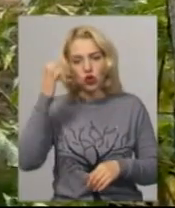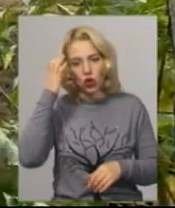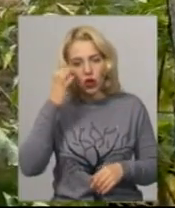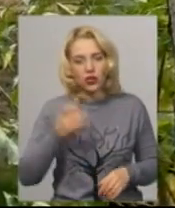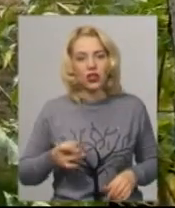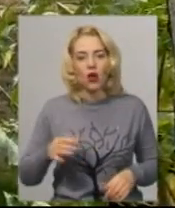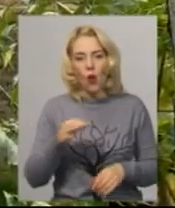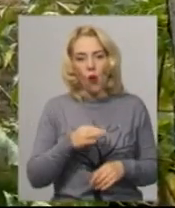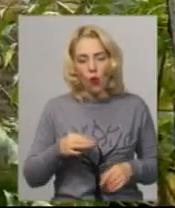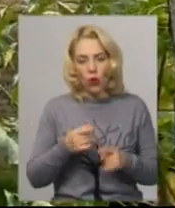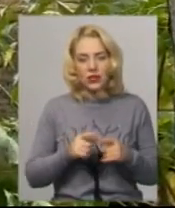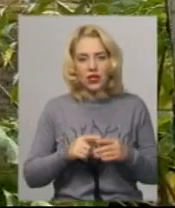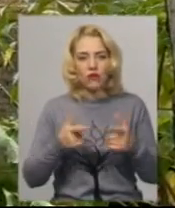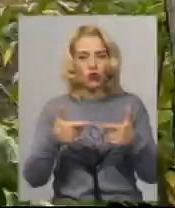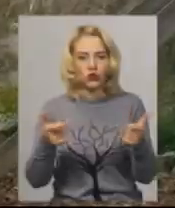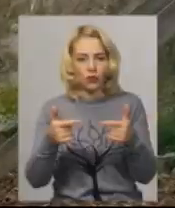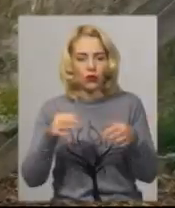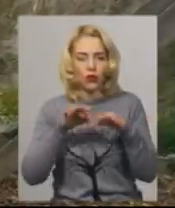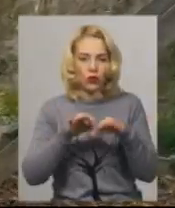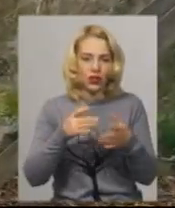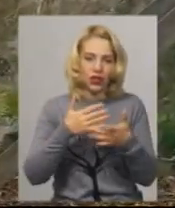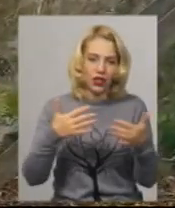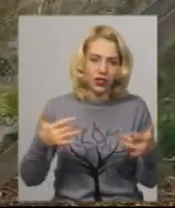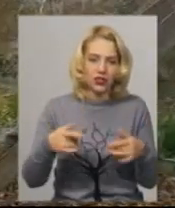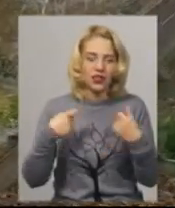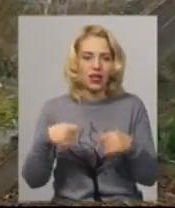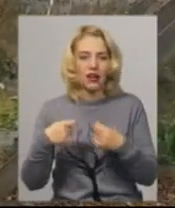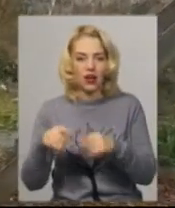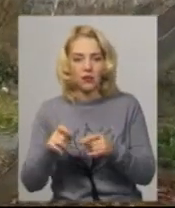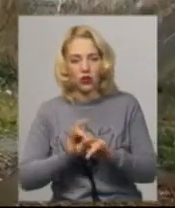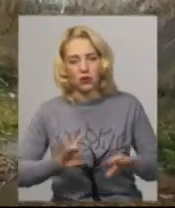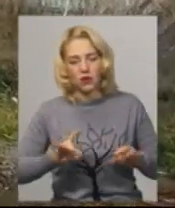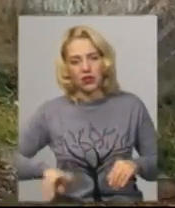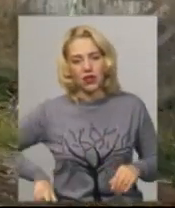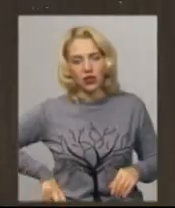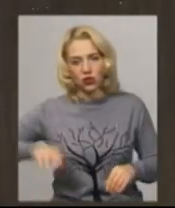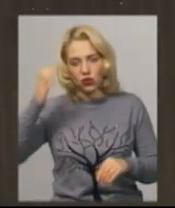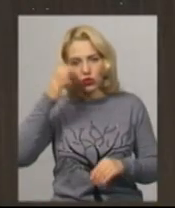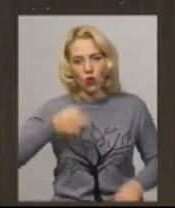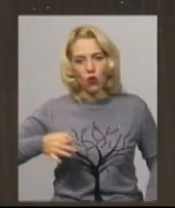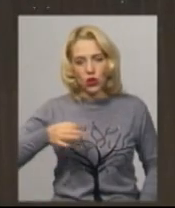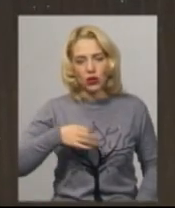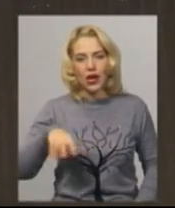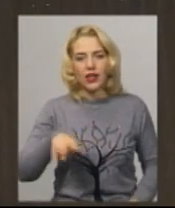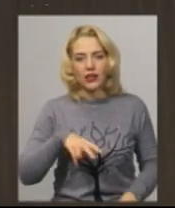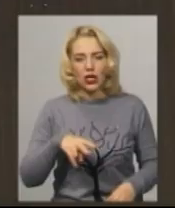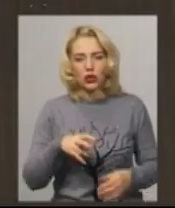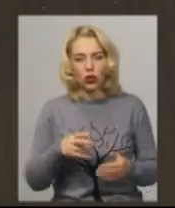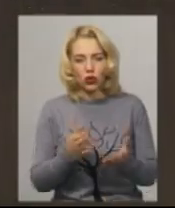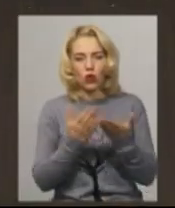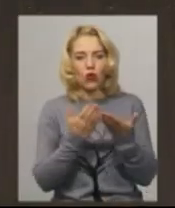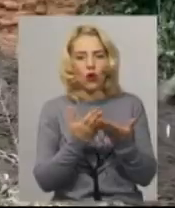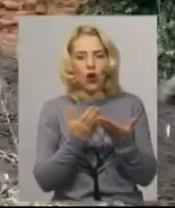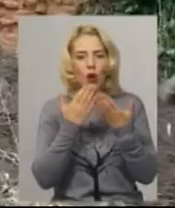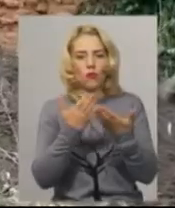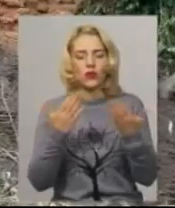дворах, один з яких зараз досліджують, проводили різні ярмарки, розповідає директор Чорноострівського літературно-крайзнавчого музею Олександр Казіміров.